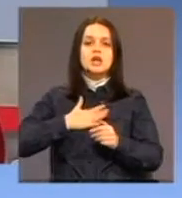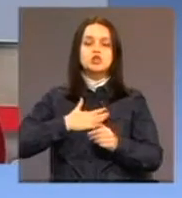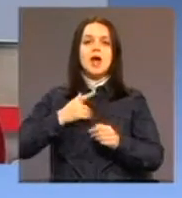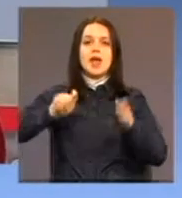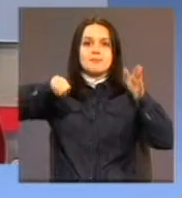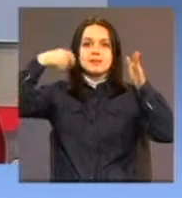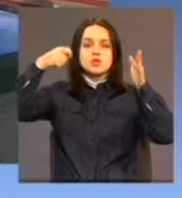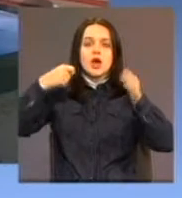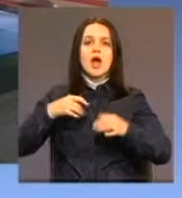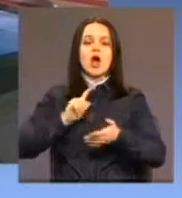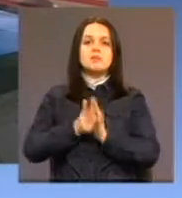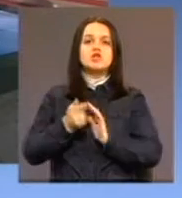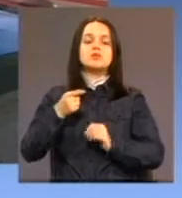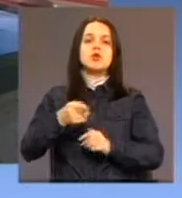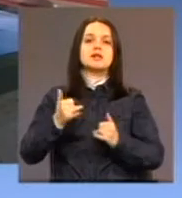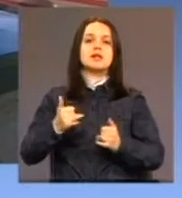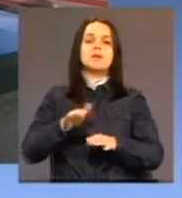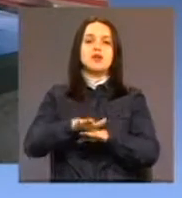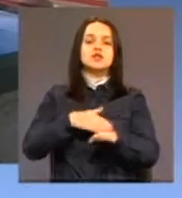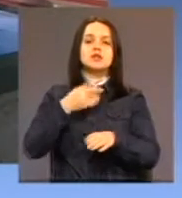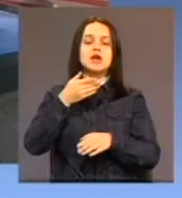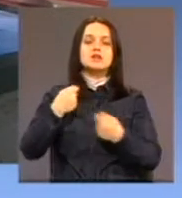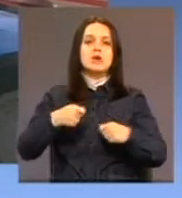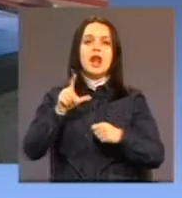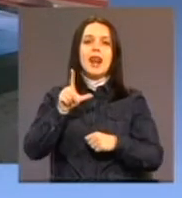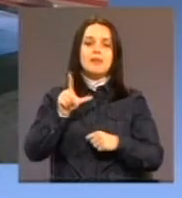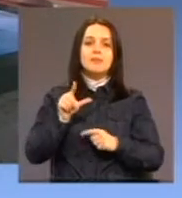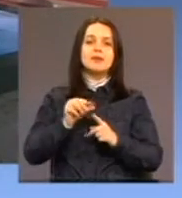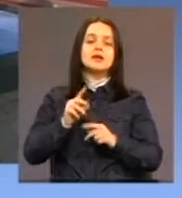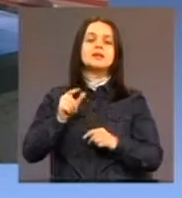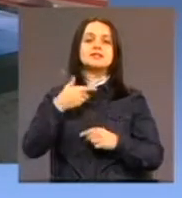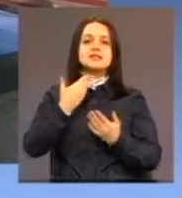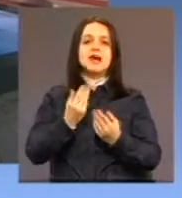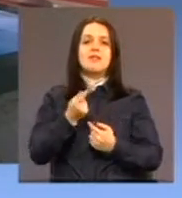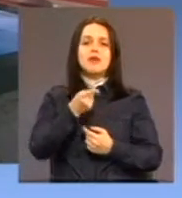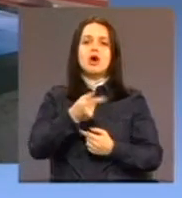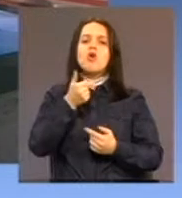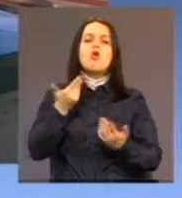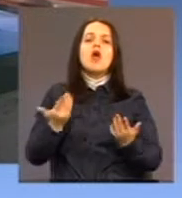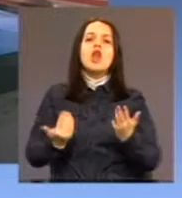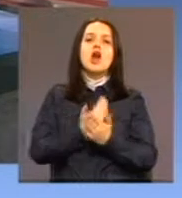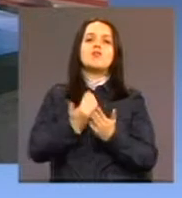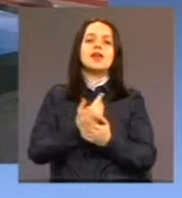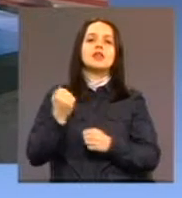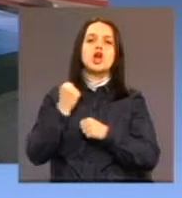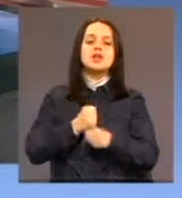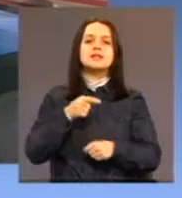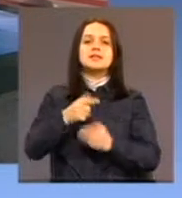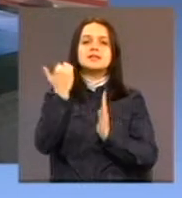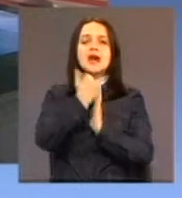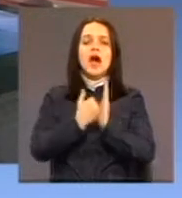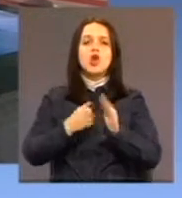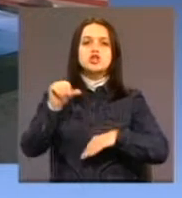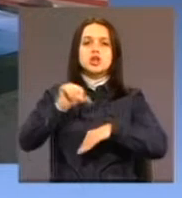gospodine Ljepir, sa vama. Kažite nam koje novitete donosi novi zakon o socijalnoj zaštiti i da li taj